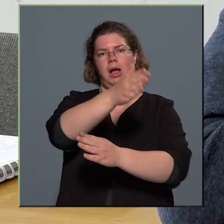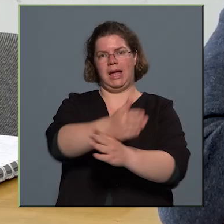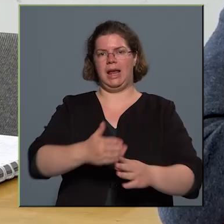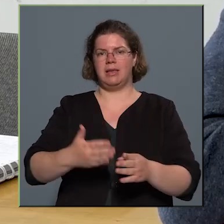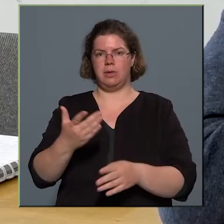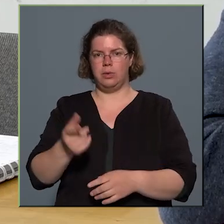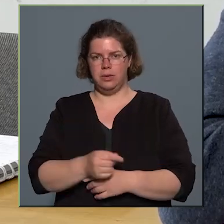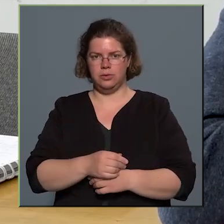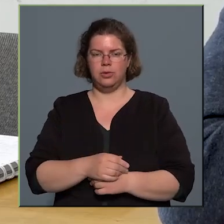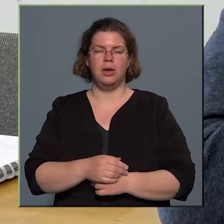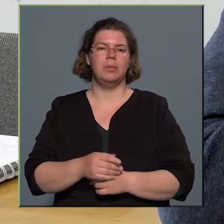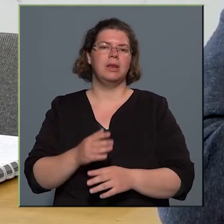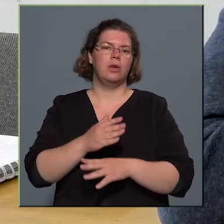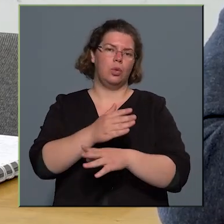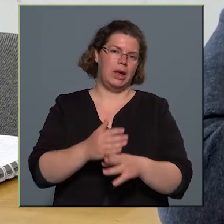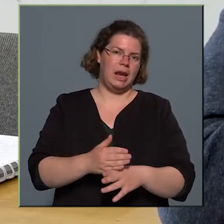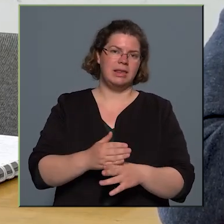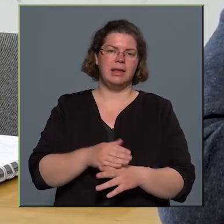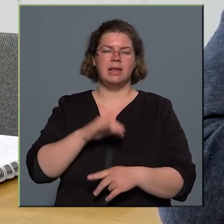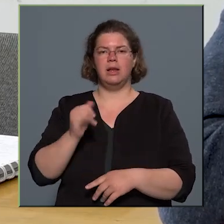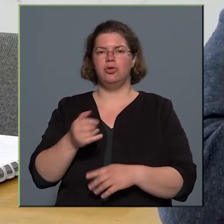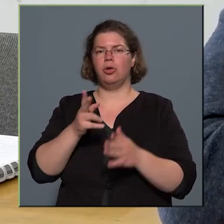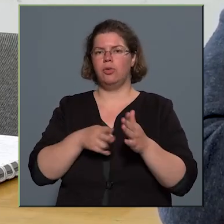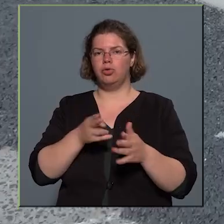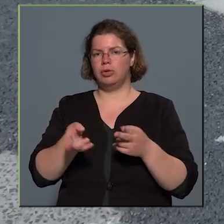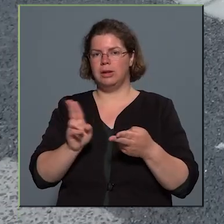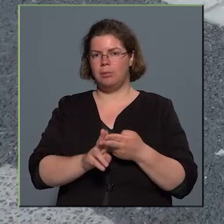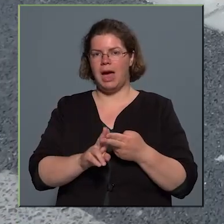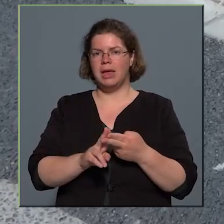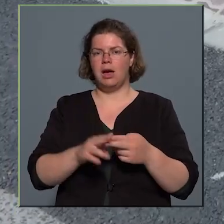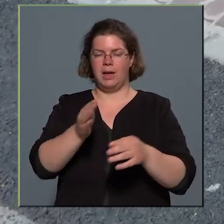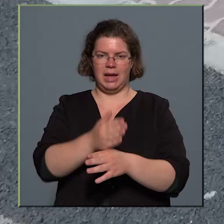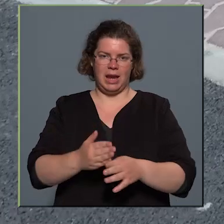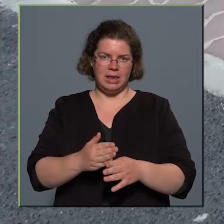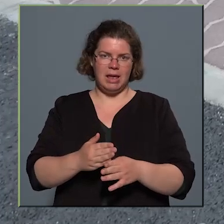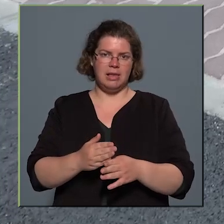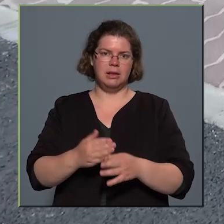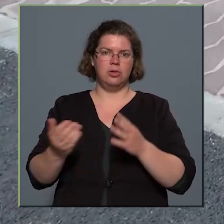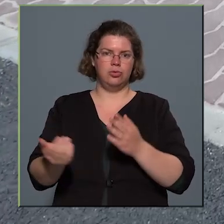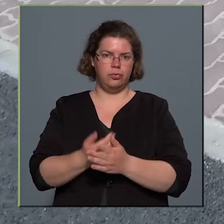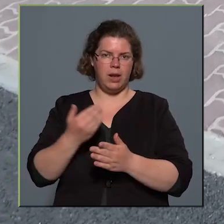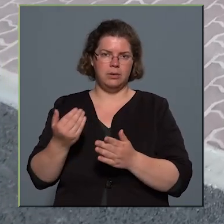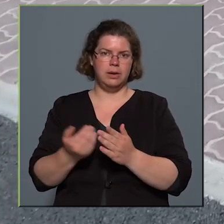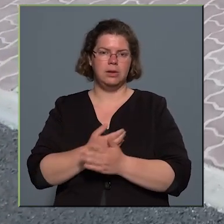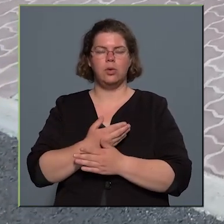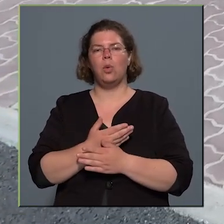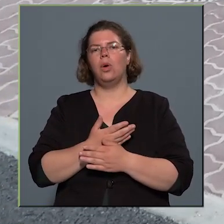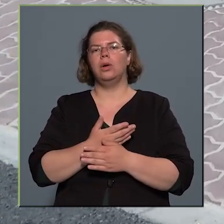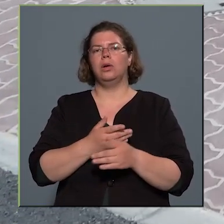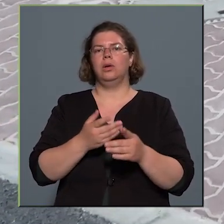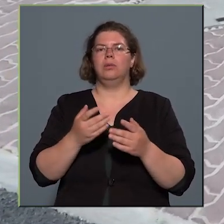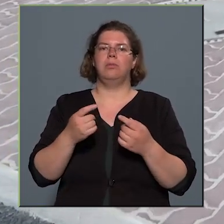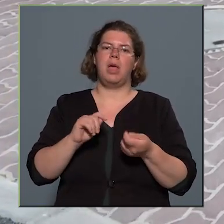keresztezést, mind pedig a vasúti pálya keresztezését felújítjuk, átépítjük úgy, hogy ez